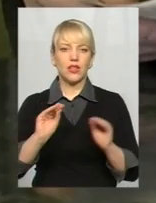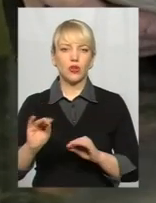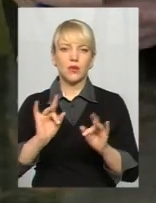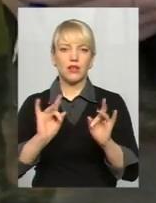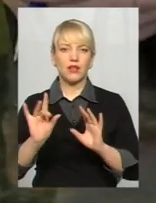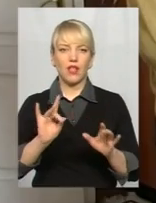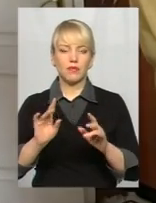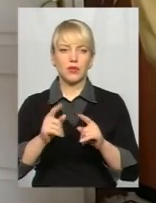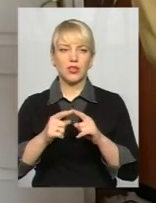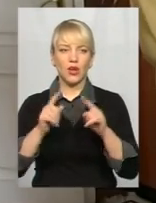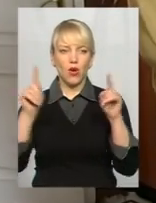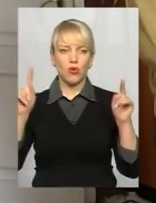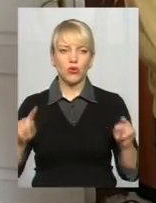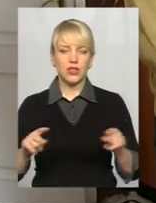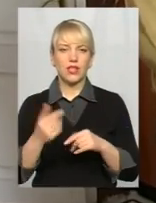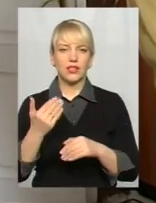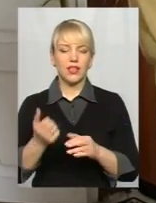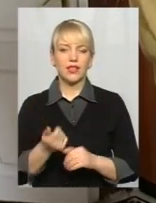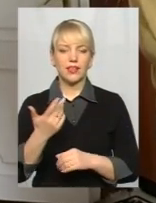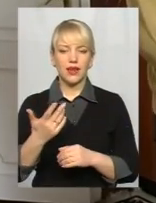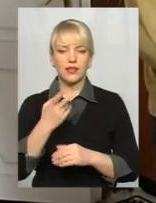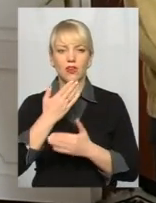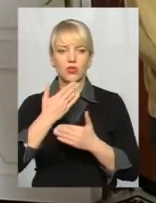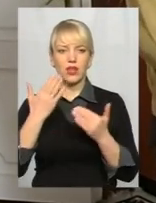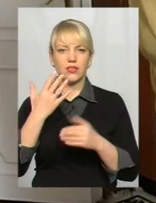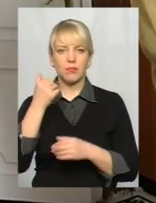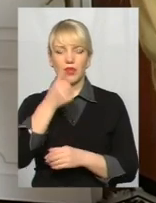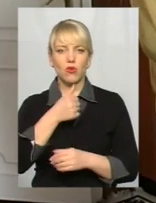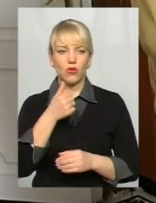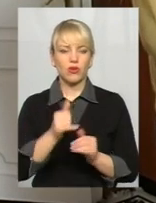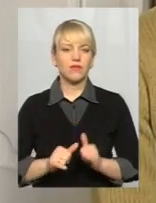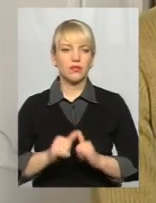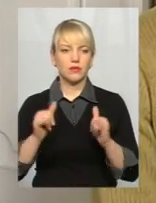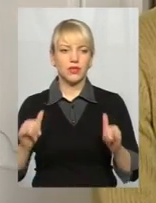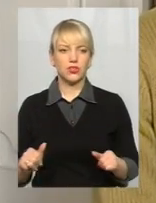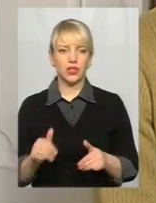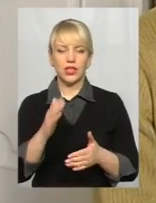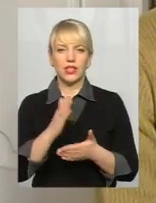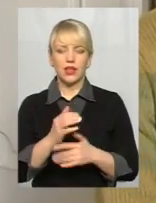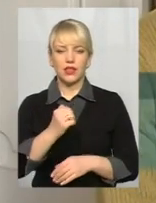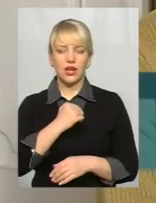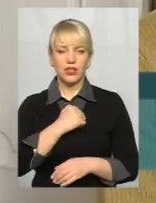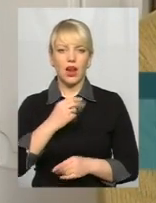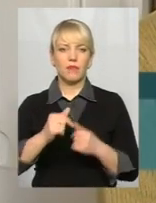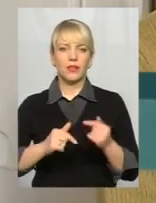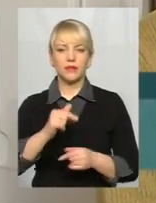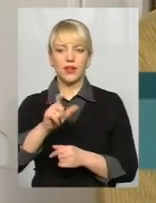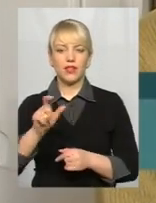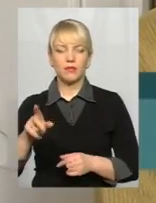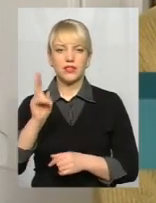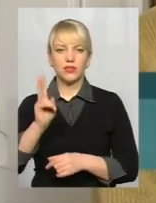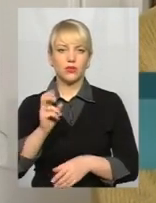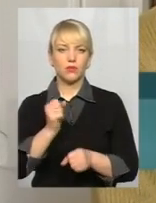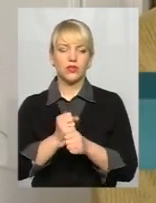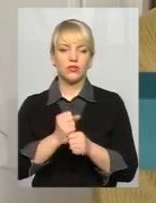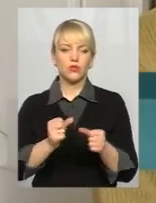Їх кількість, на його думку, за останні 5 років у Хмельницькому значно збільшилася. Є, на жаль, підприємці, які працюють